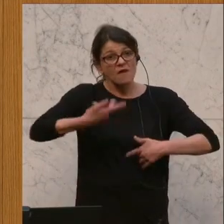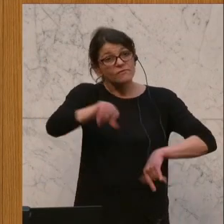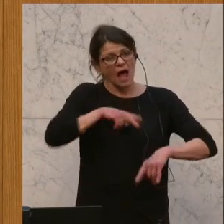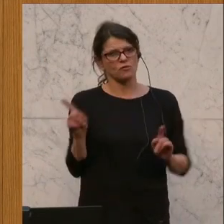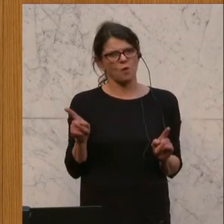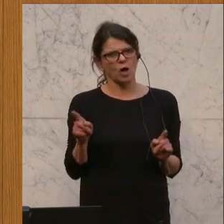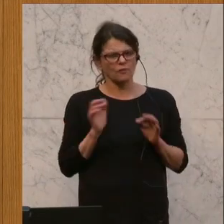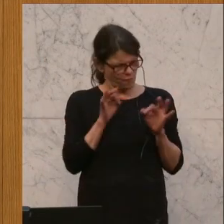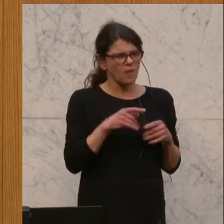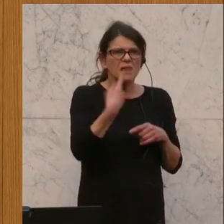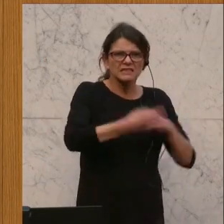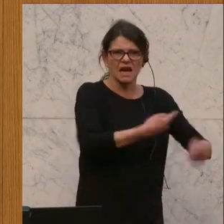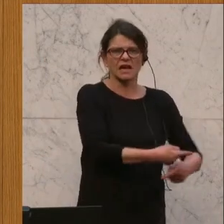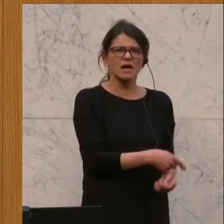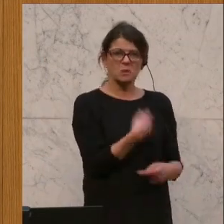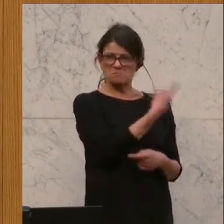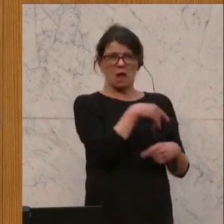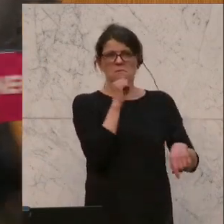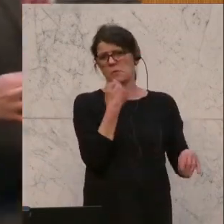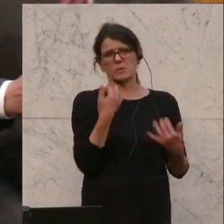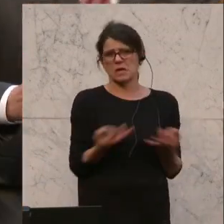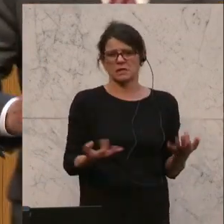gegenüber den nächsten Generationen, Sie offensichtlich nicht.